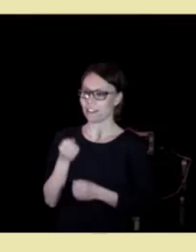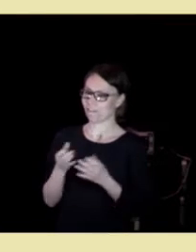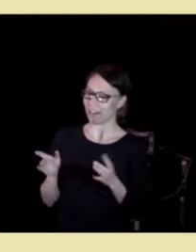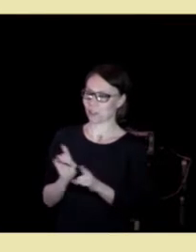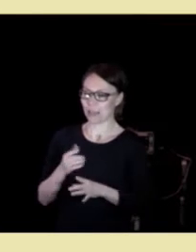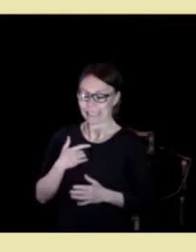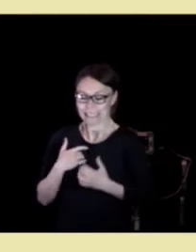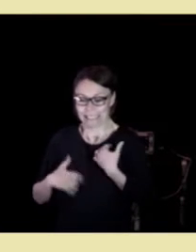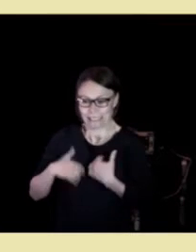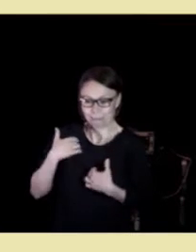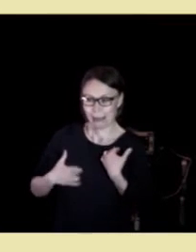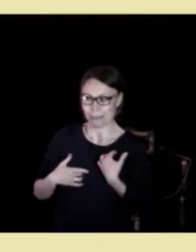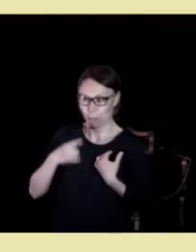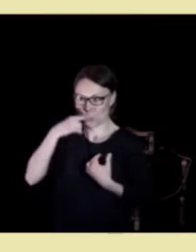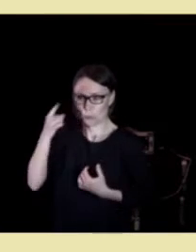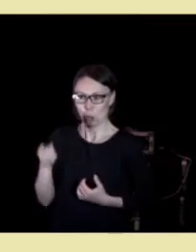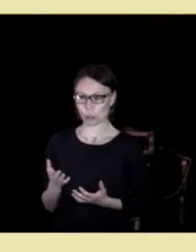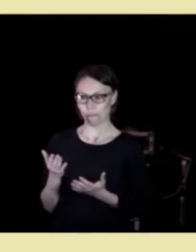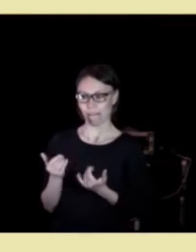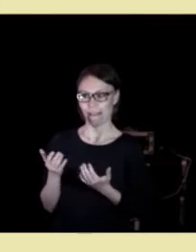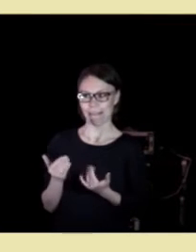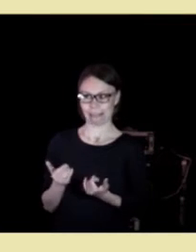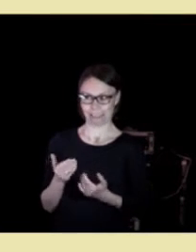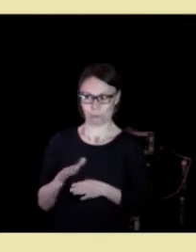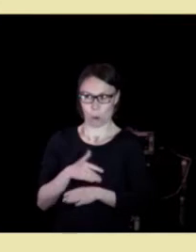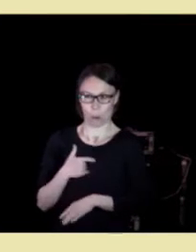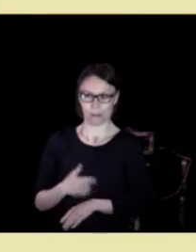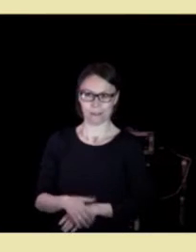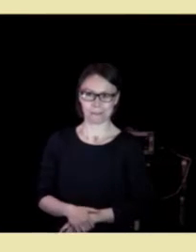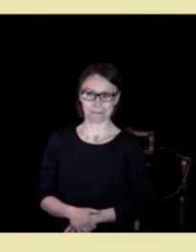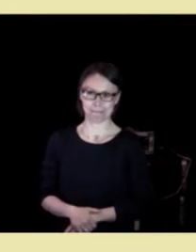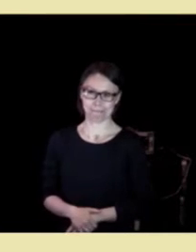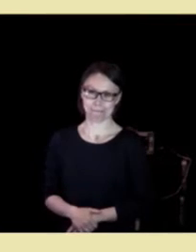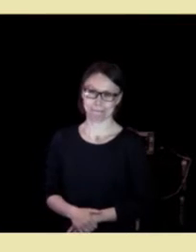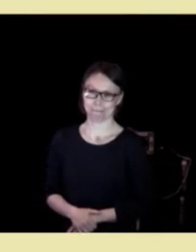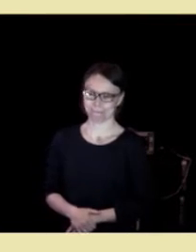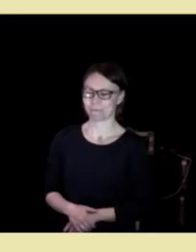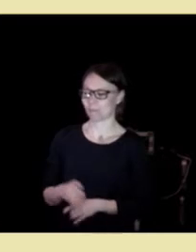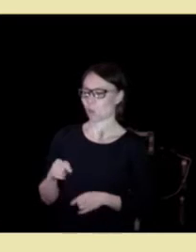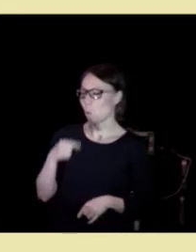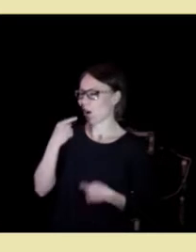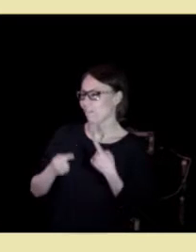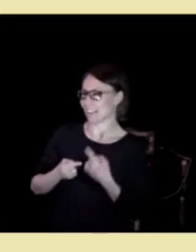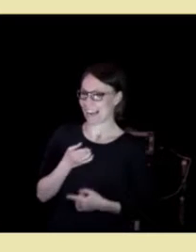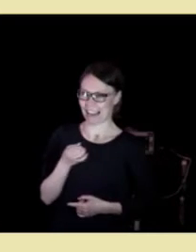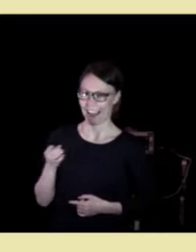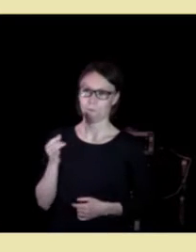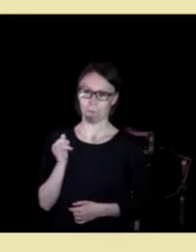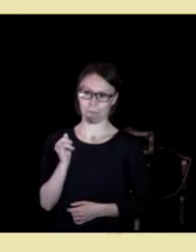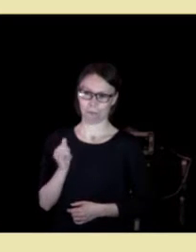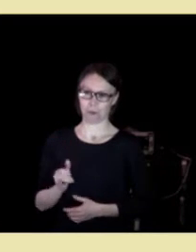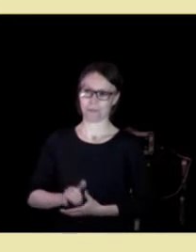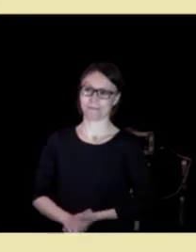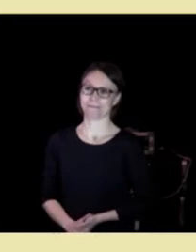både spent og stolt og forventningsfull. Og nå skal jeg fortelle dere hvorfor.